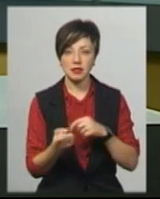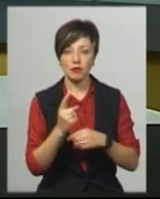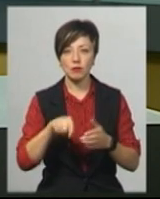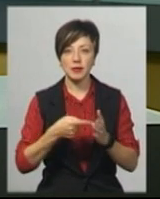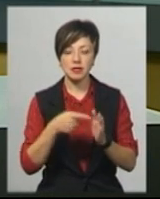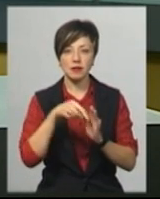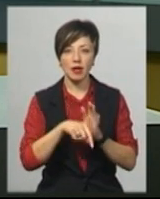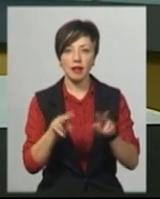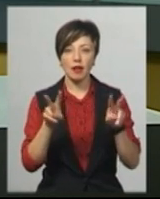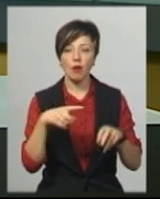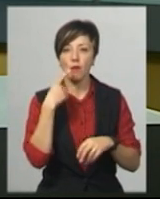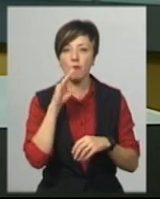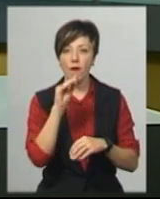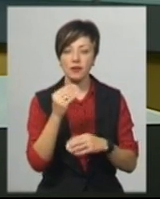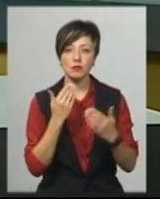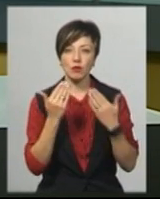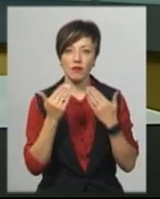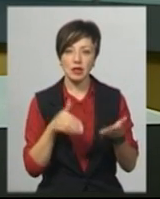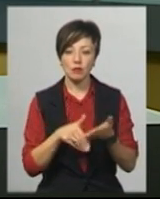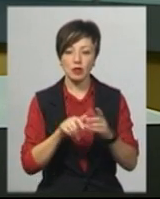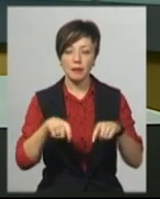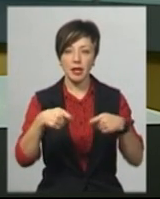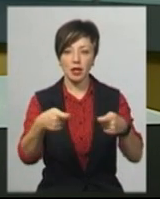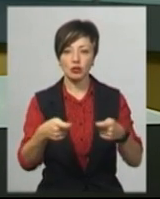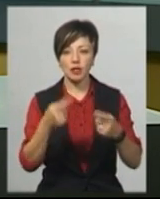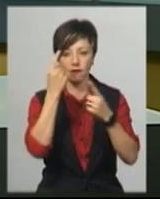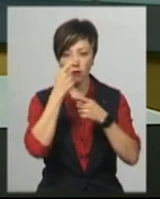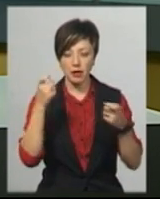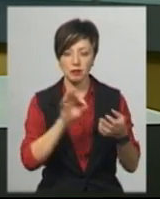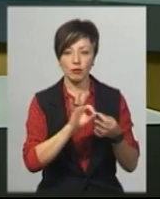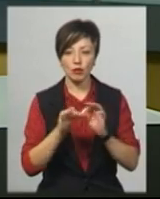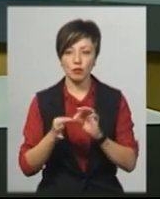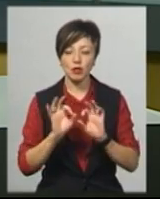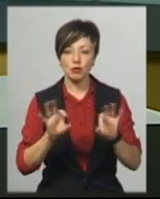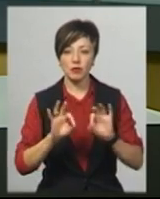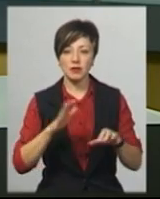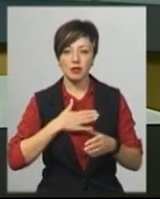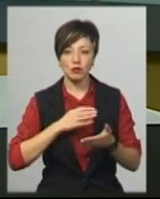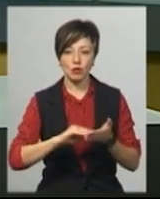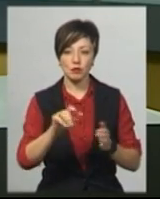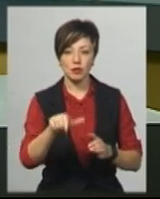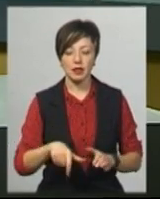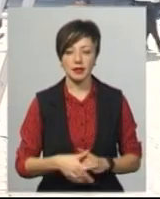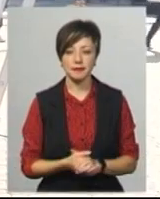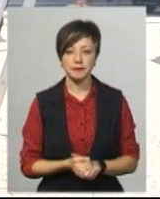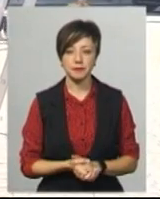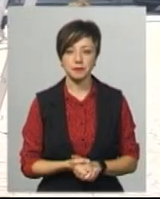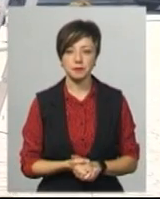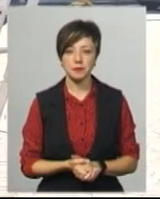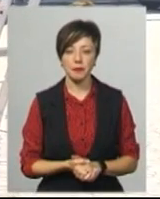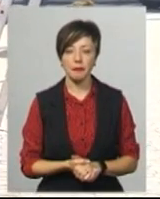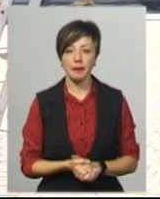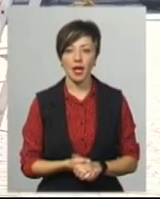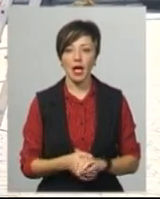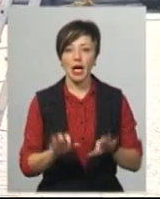символізують тему мови, спілкування, спосіб передачі інформації. Подробиці розповість Леся Боровець. Інсталяцій з